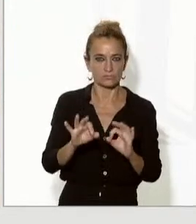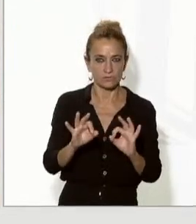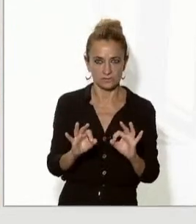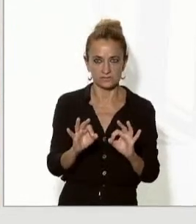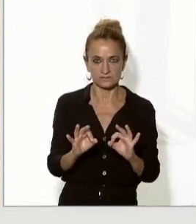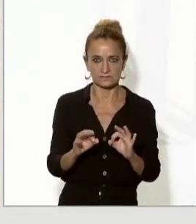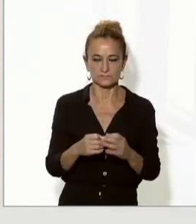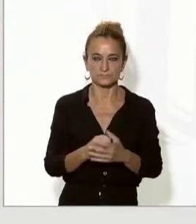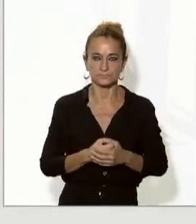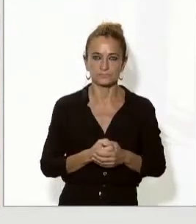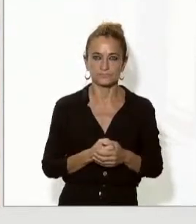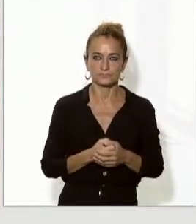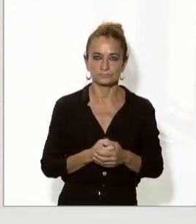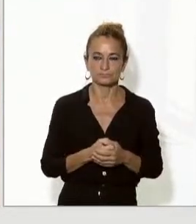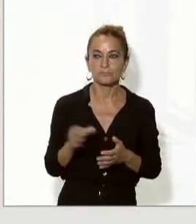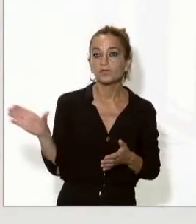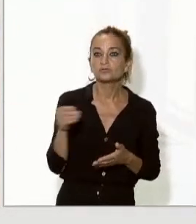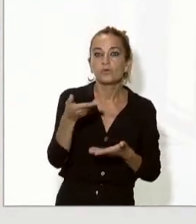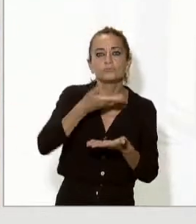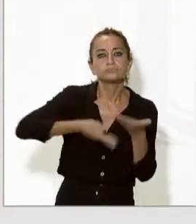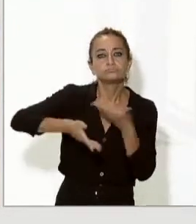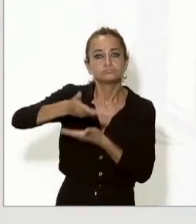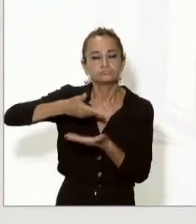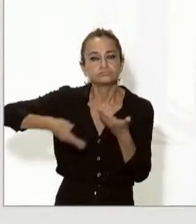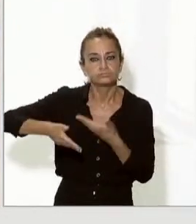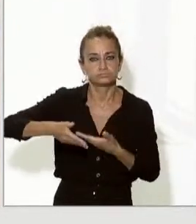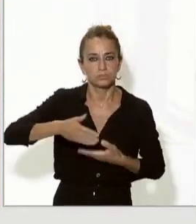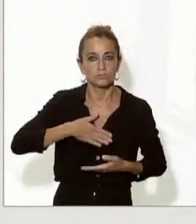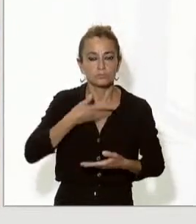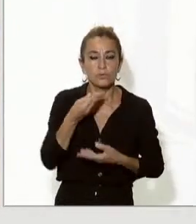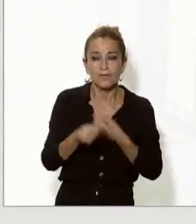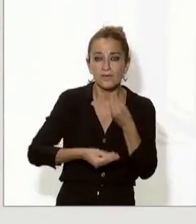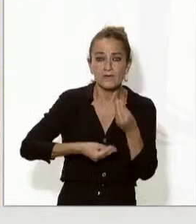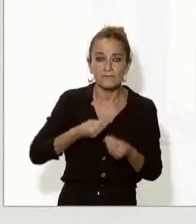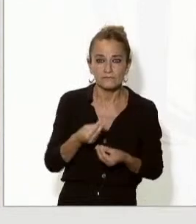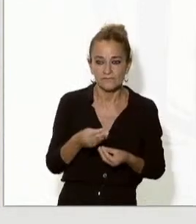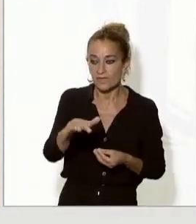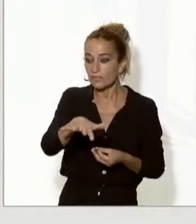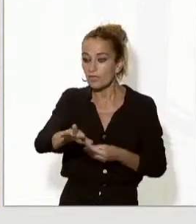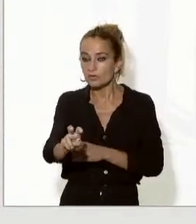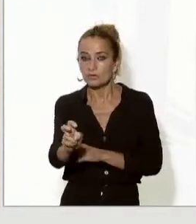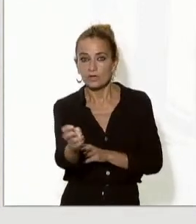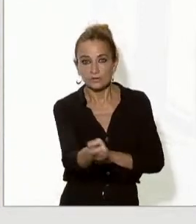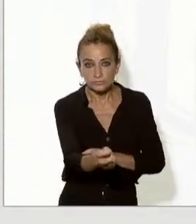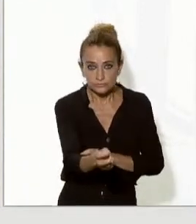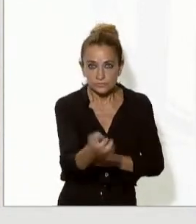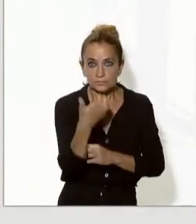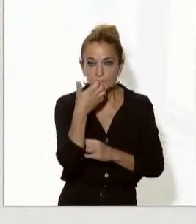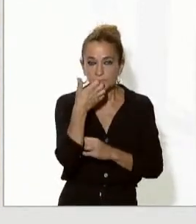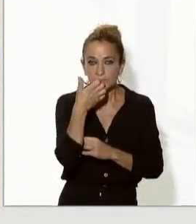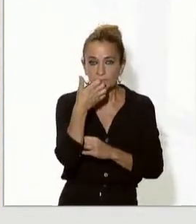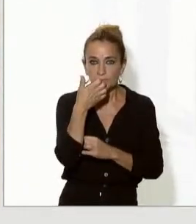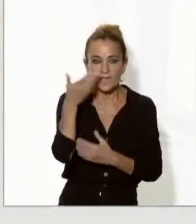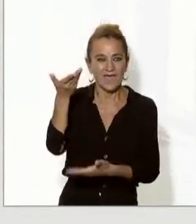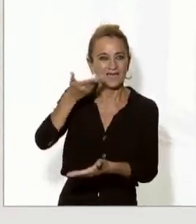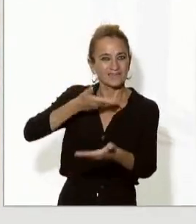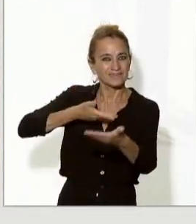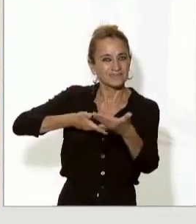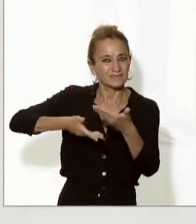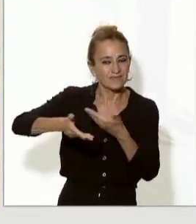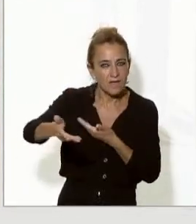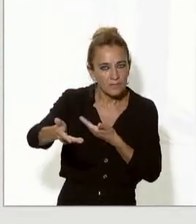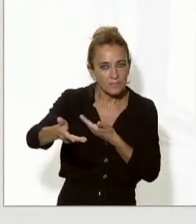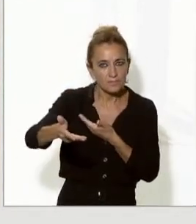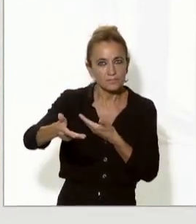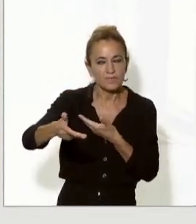tota la col·laboració que puguem portar a en altres territoris pel que fa a'intercanvi pel que fa a aquesta